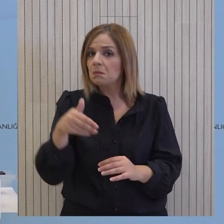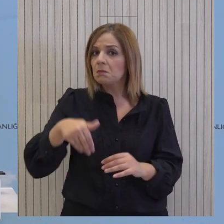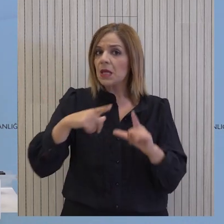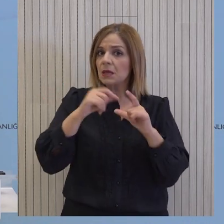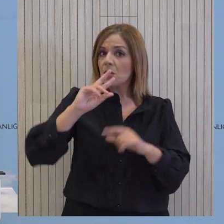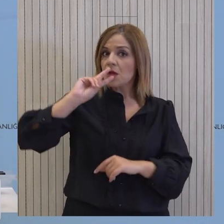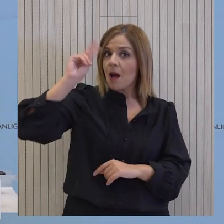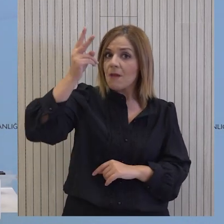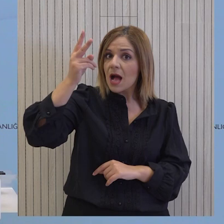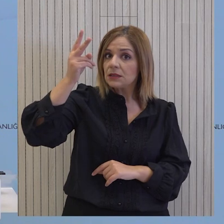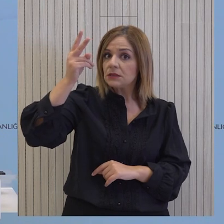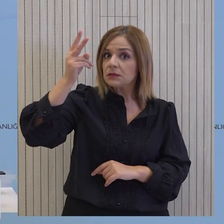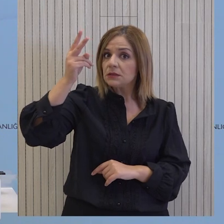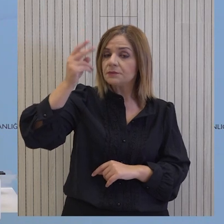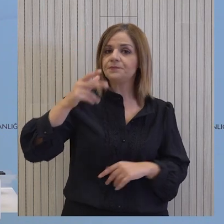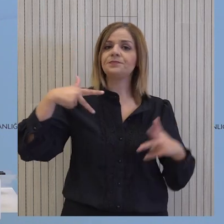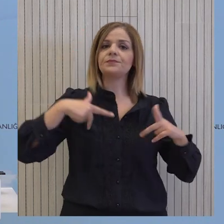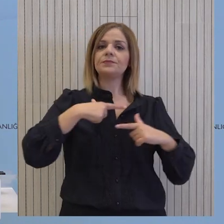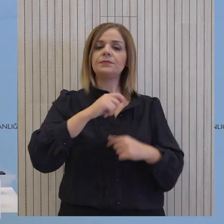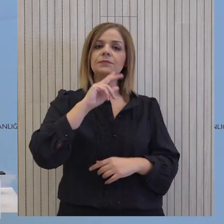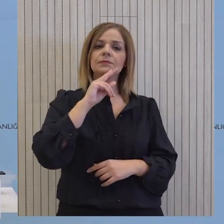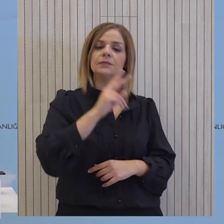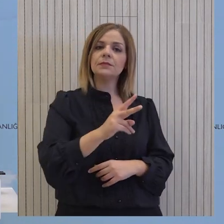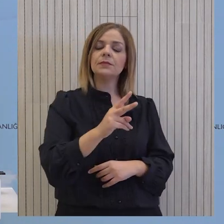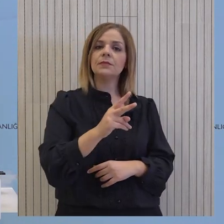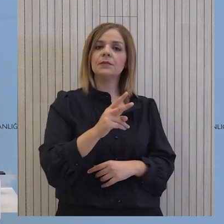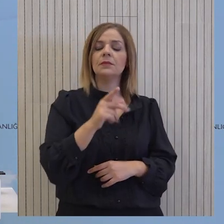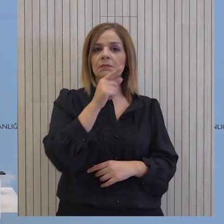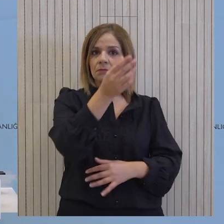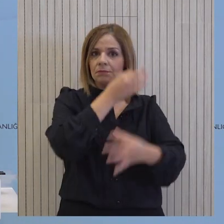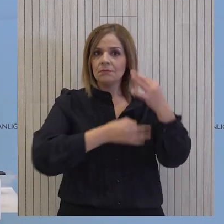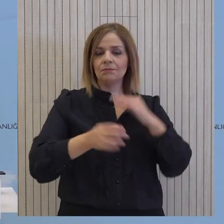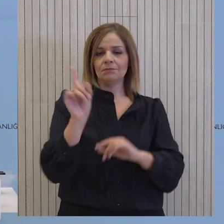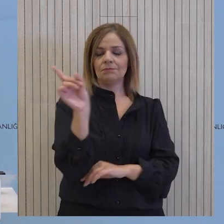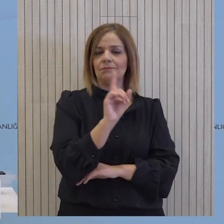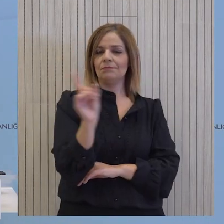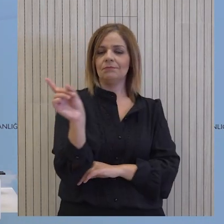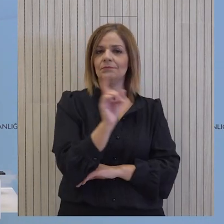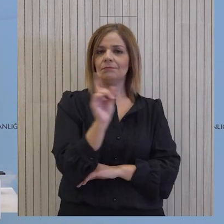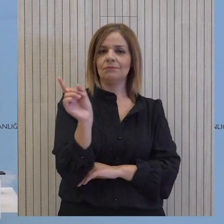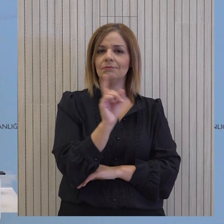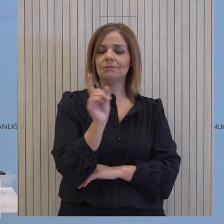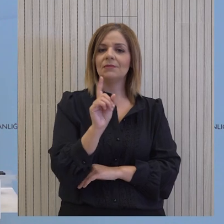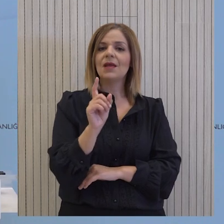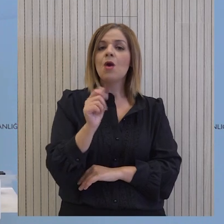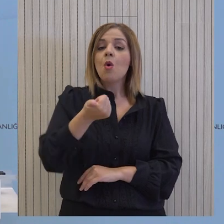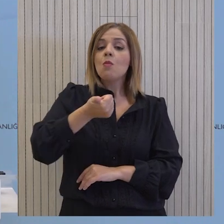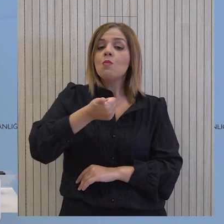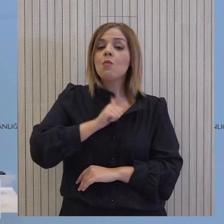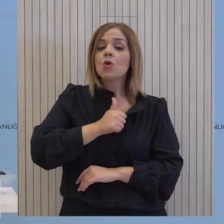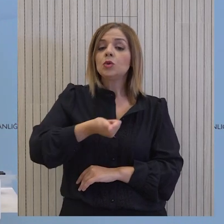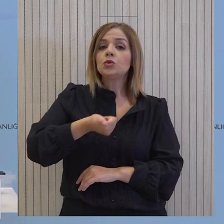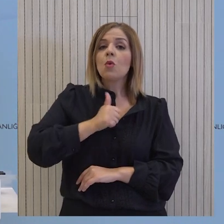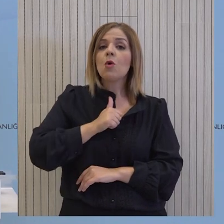ελευκτωσία σε αυτές τις αναφορές. Κύριε Καμιναρίδη, σας διαβεβαιώ ότι αυτό δεν ευσταθεί σε καμία περίπτωση. Η